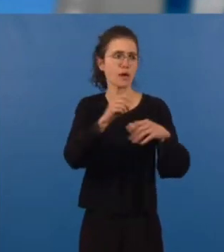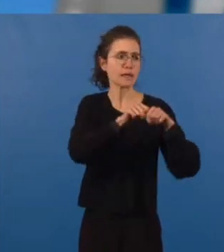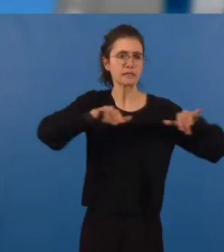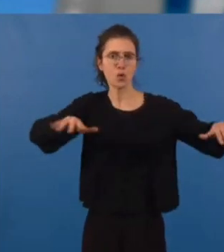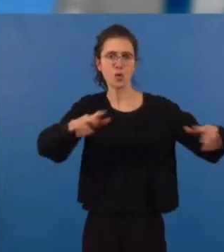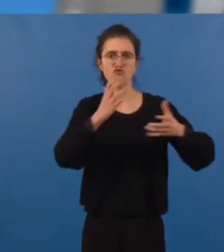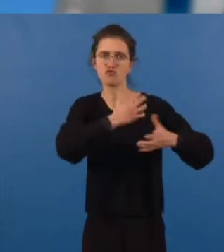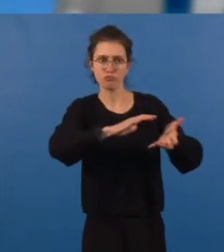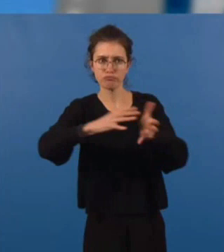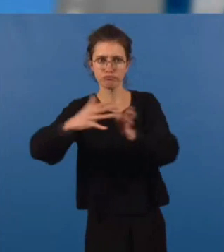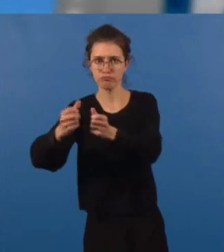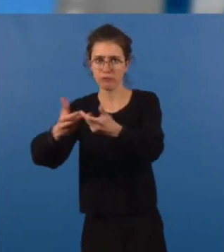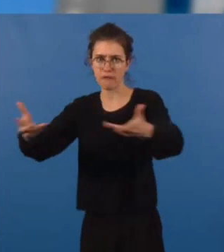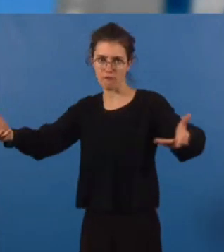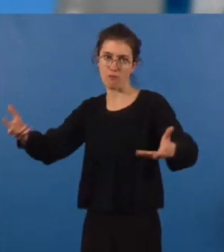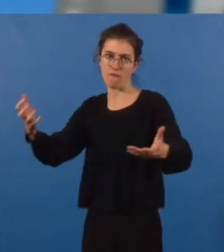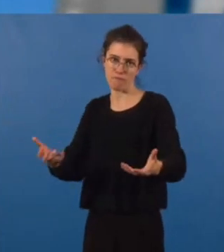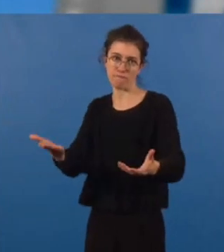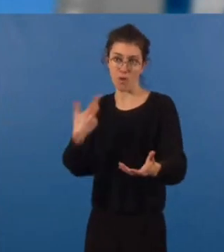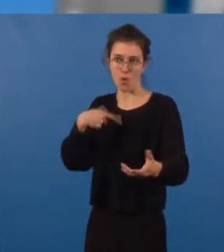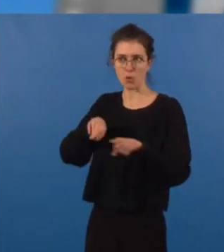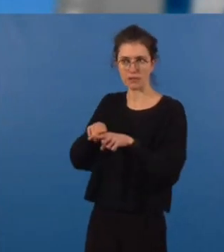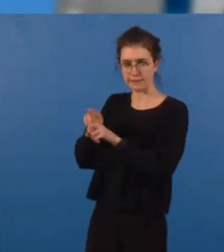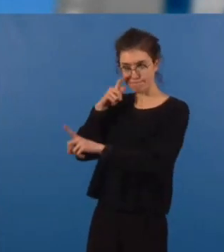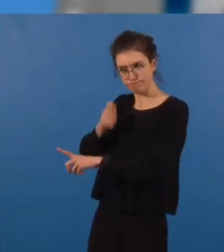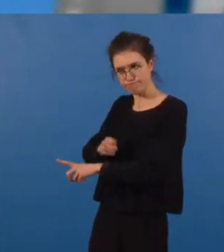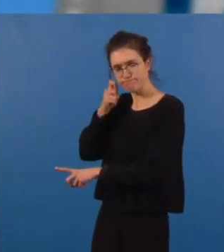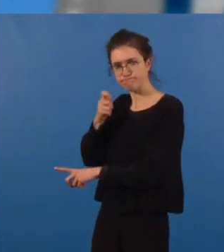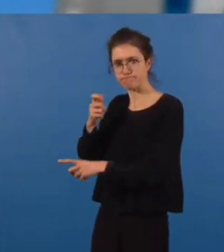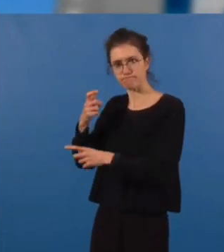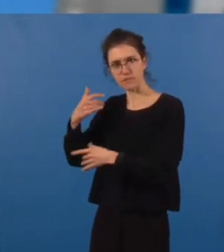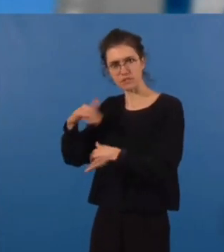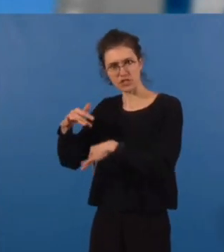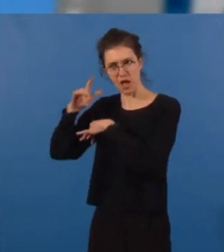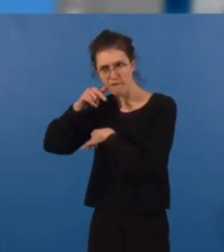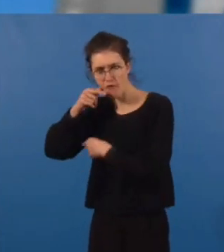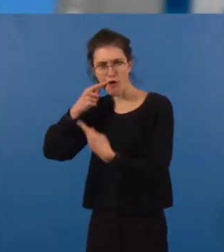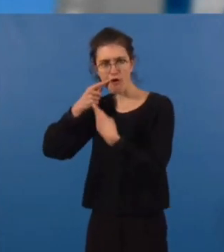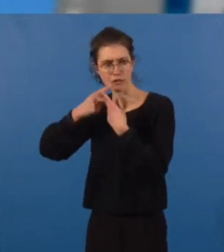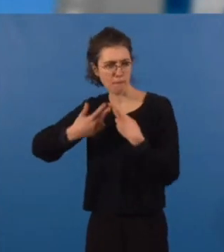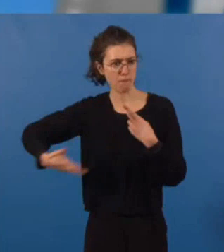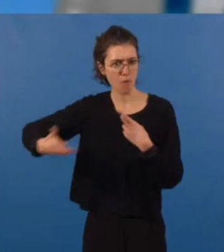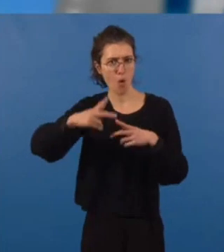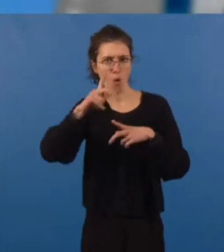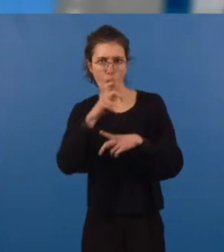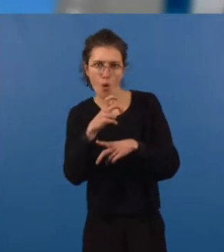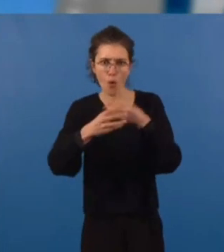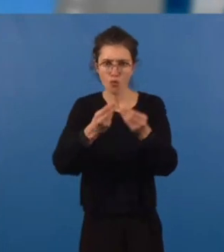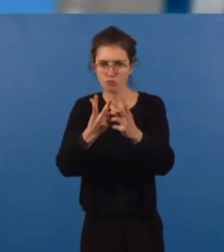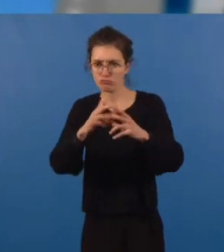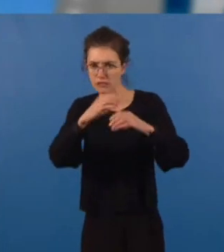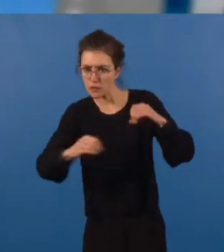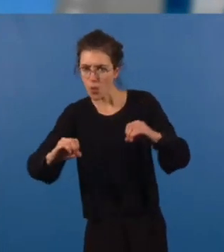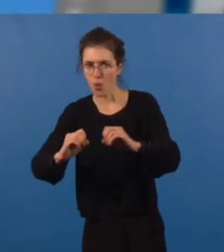à souligner la stratégie vertueuse mise en place concernant l'eau et l'assainissement et plus particulièrement la réfection des réseaux